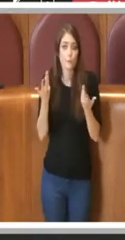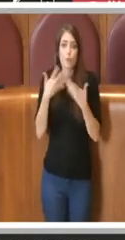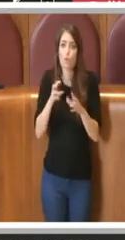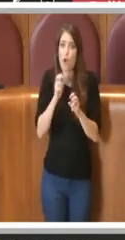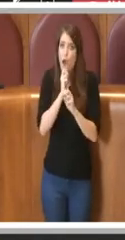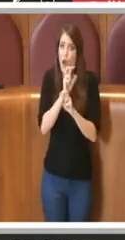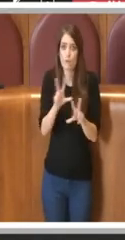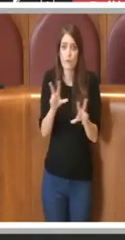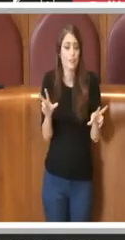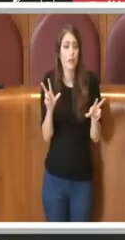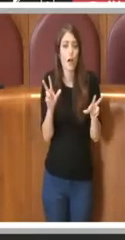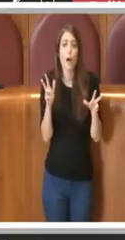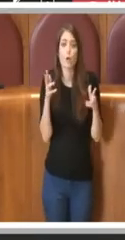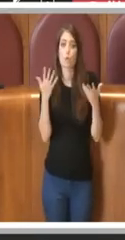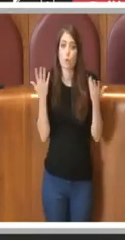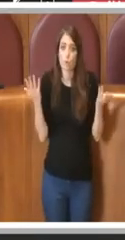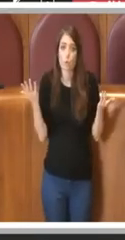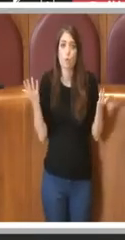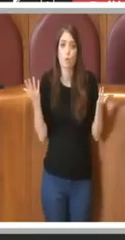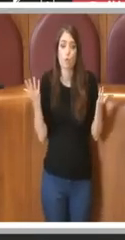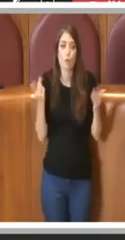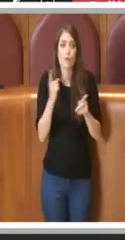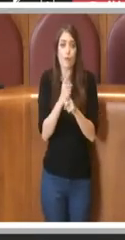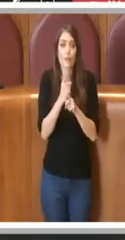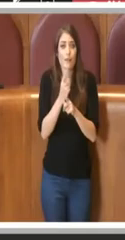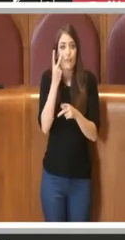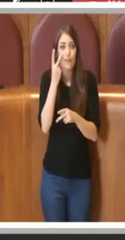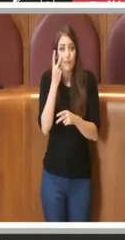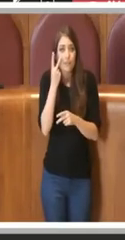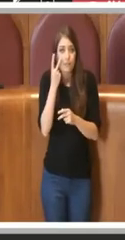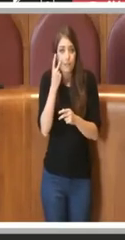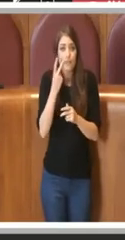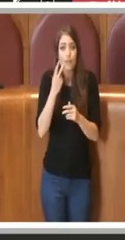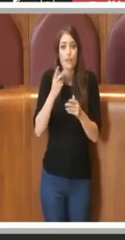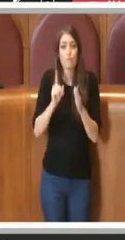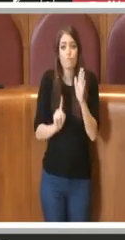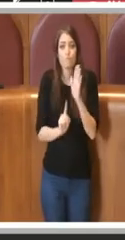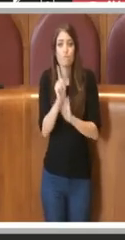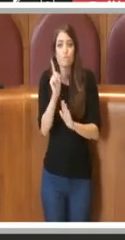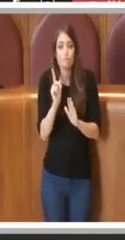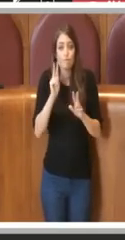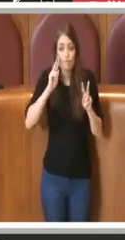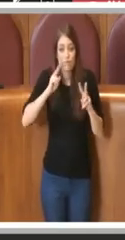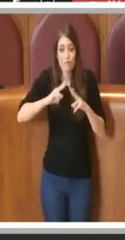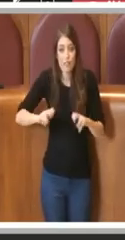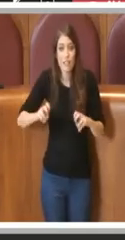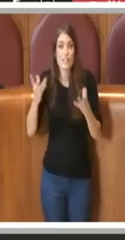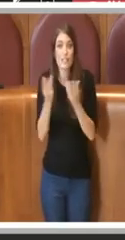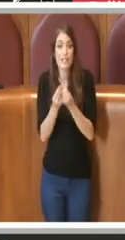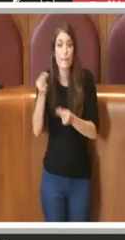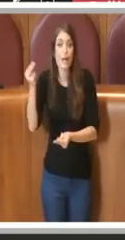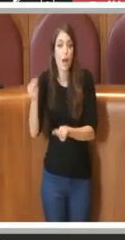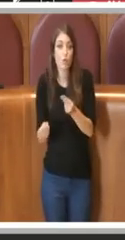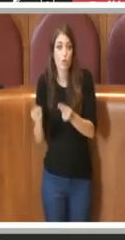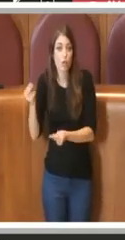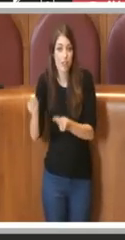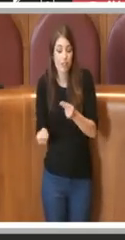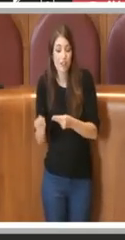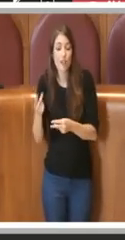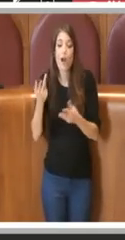vedere gli esiti di questa loro verifica con la ragioneria, e comunque